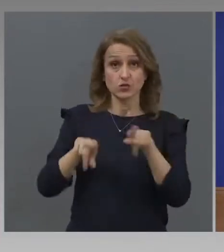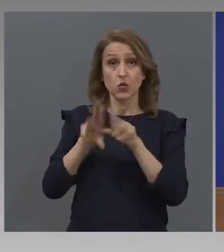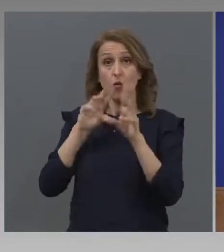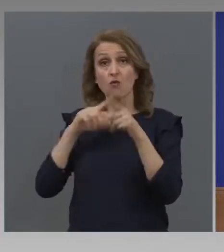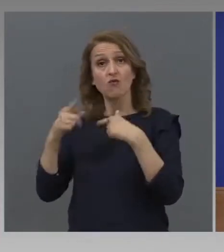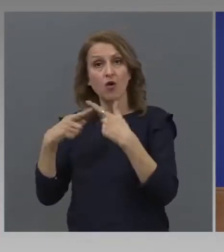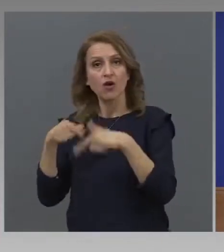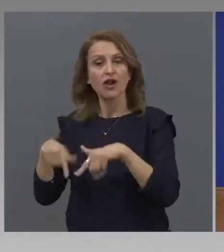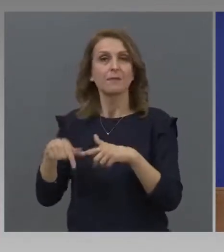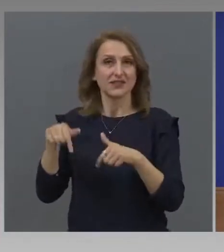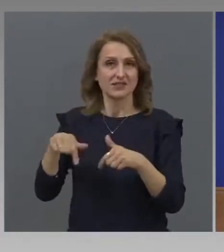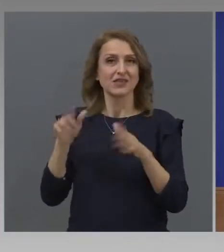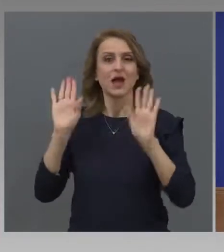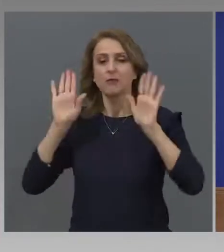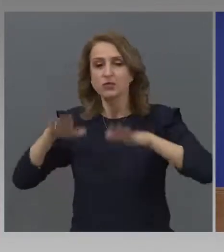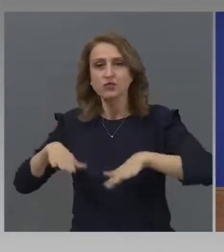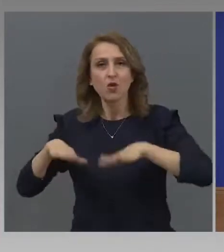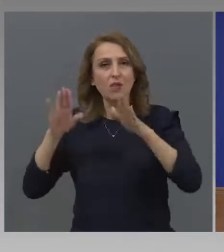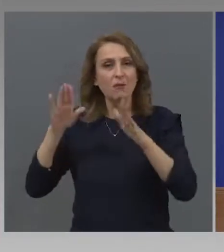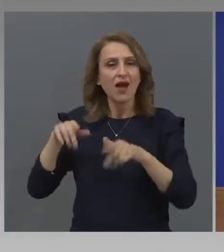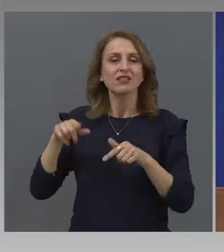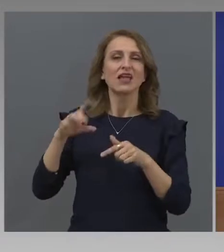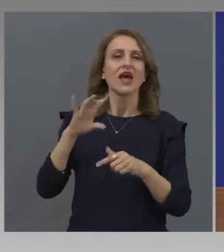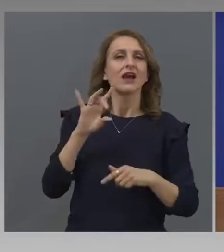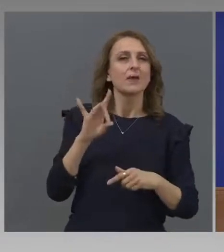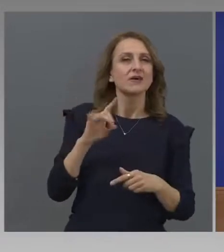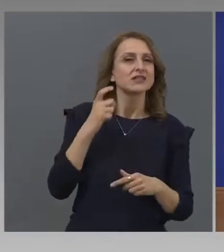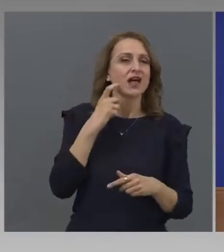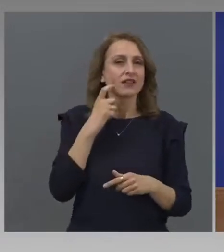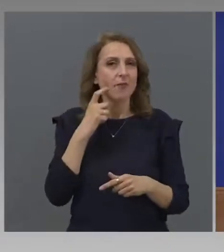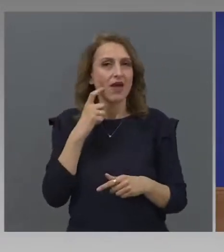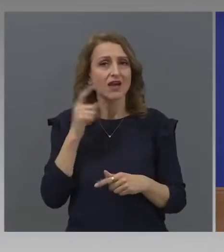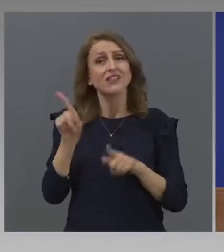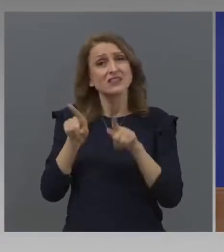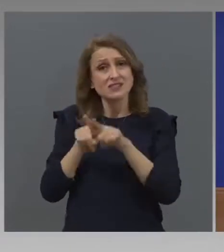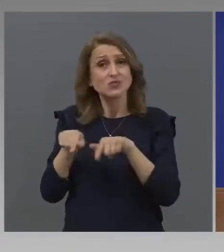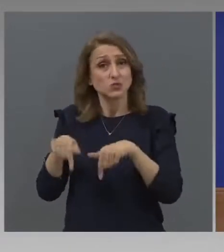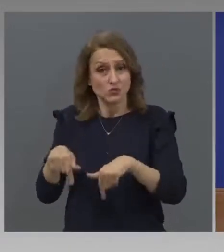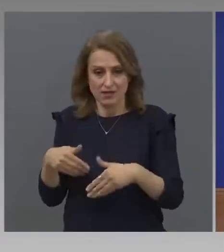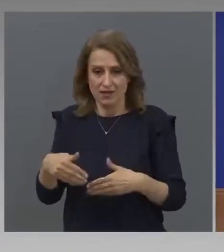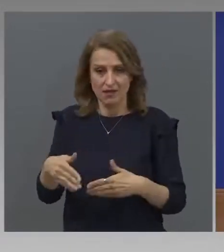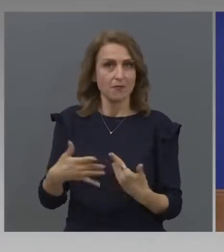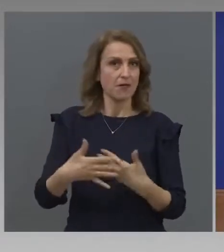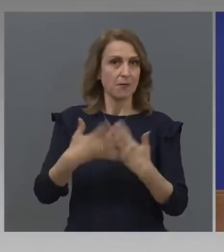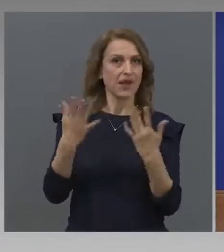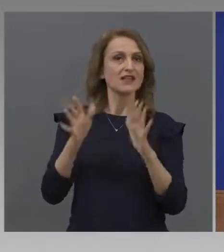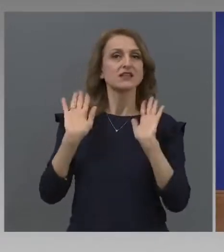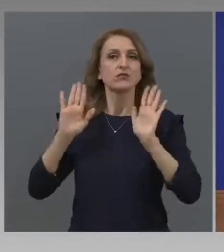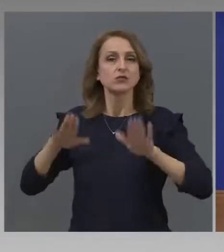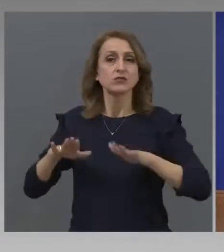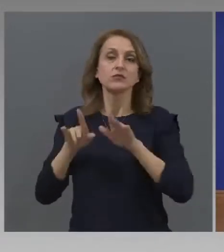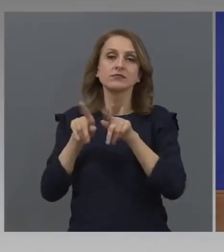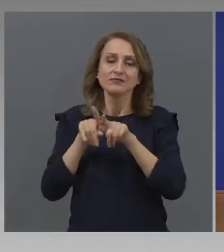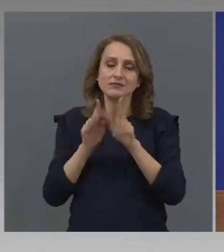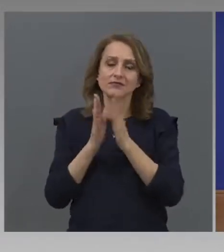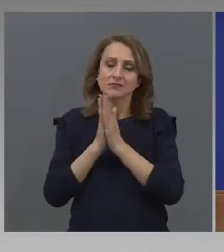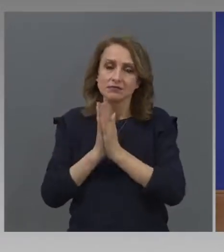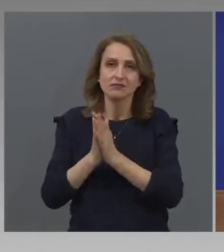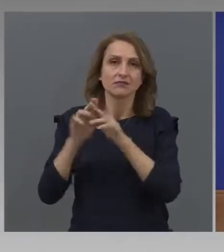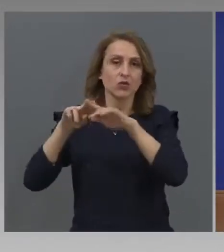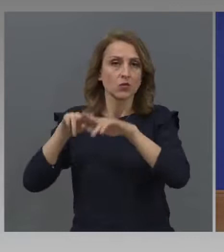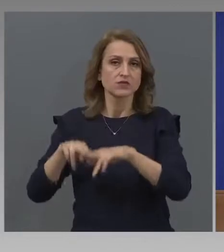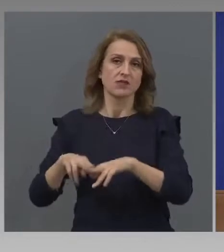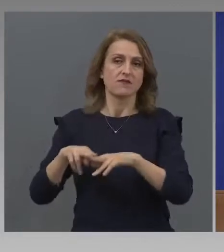Турция, разбрахме се, че това е акт за спасяване живота, за неразпространение на болестта, затова затваряме